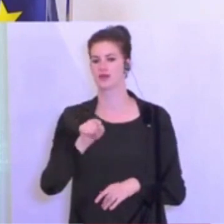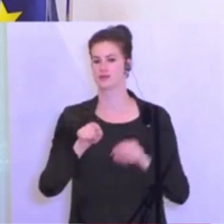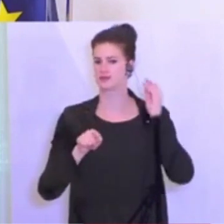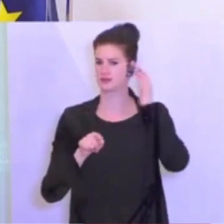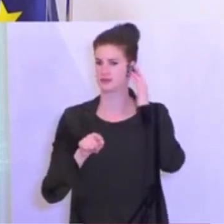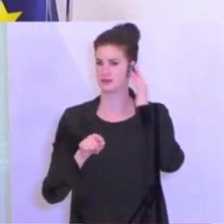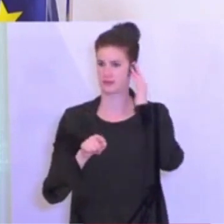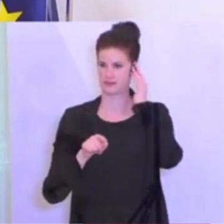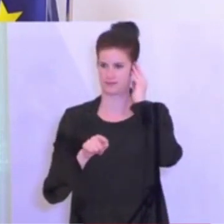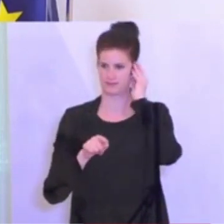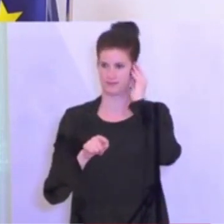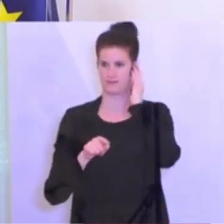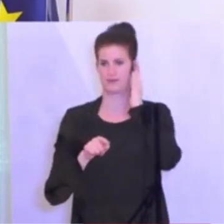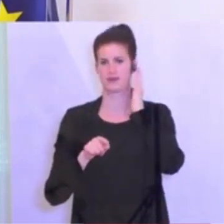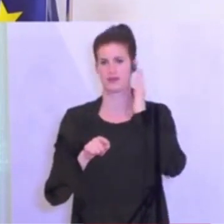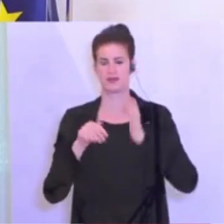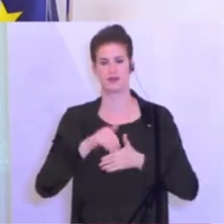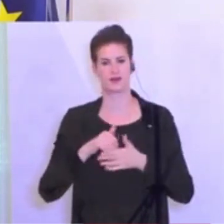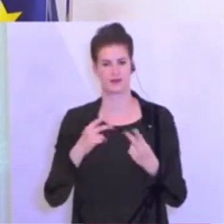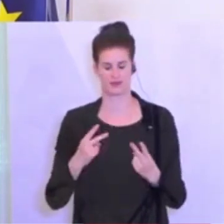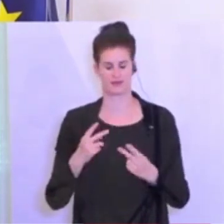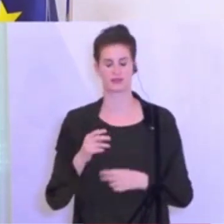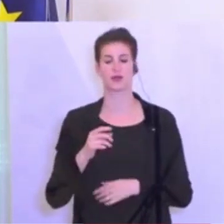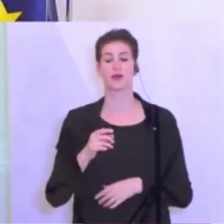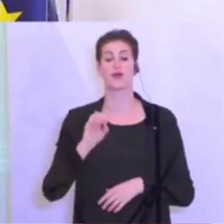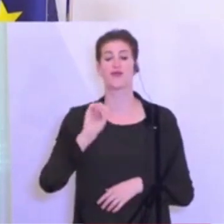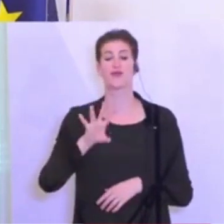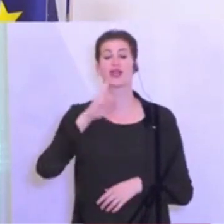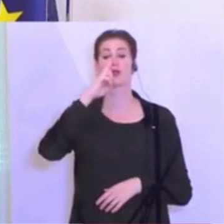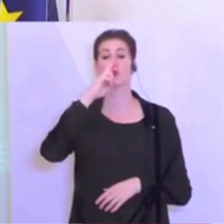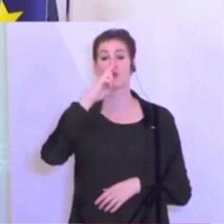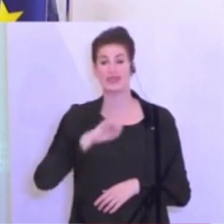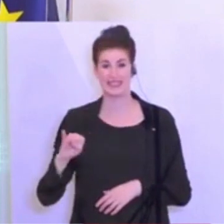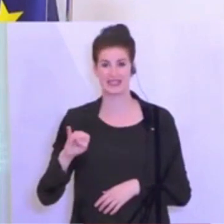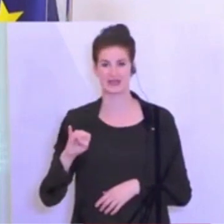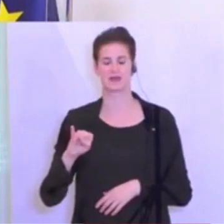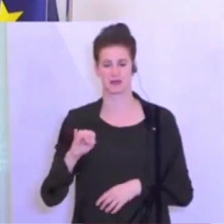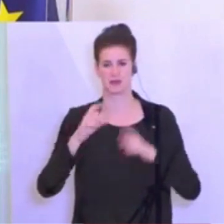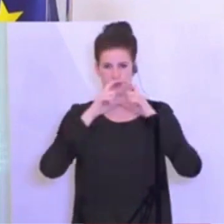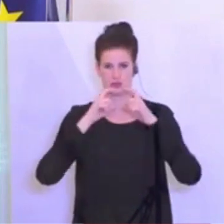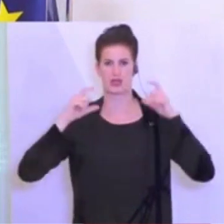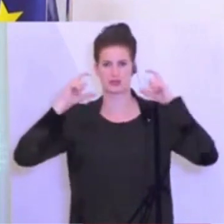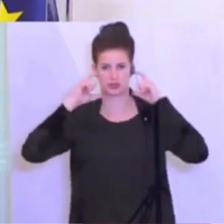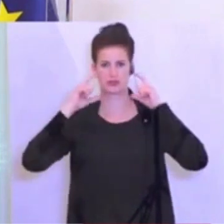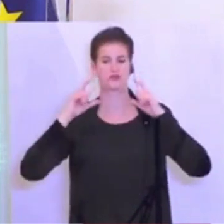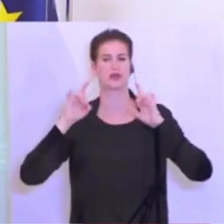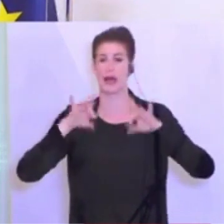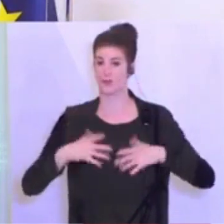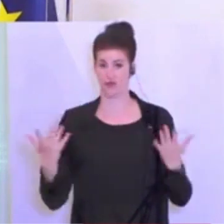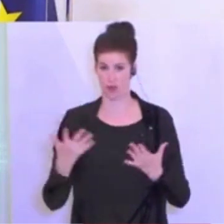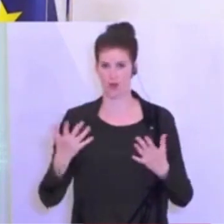Part ist, mit 15. Juni die Pflicht, den Mund-Nasen- Schutz zu tragen. Erstens in öffentlichen Verkehrsmitteln.